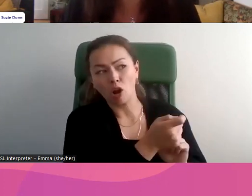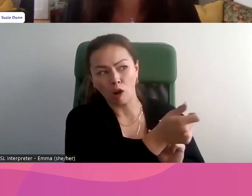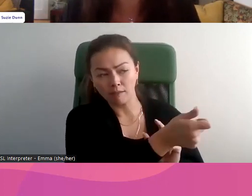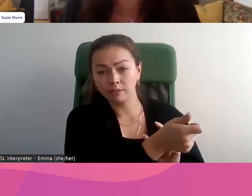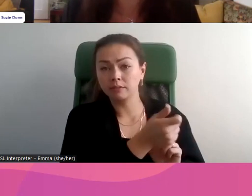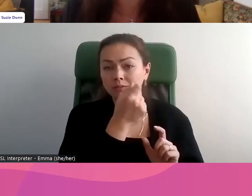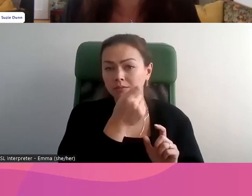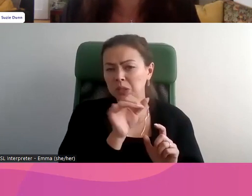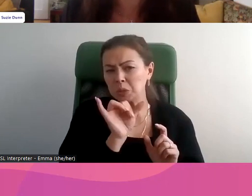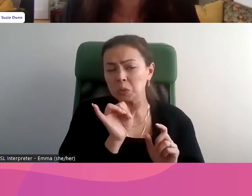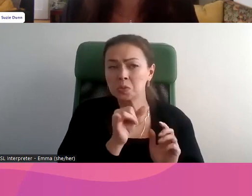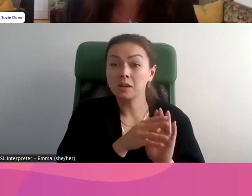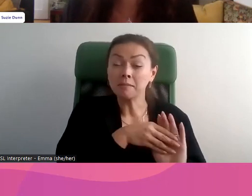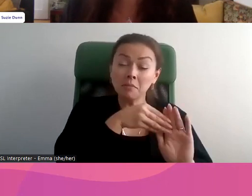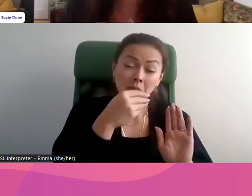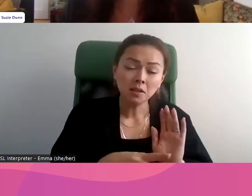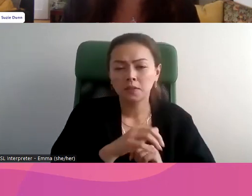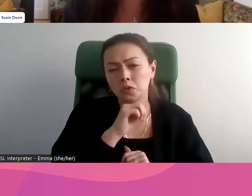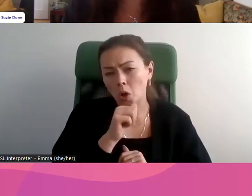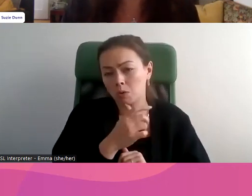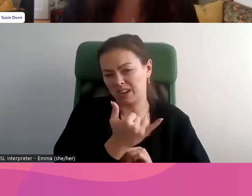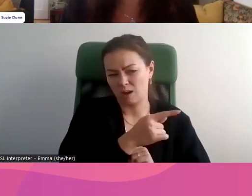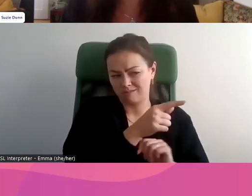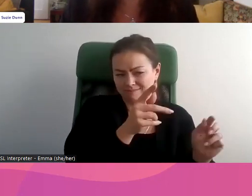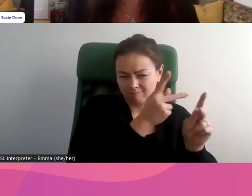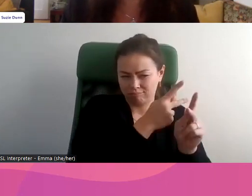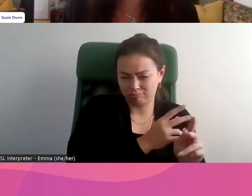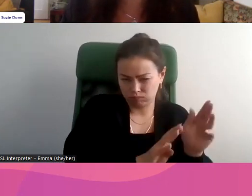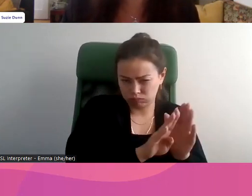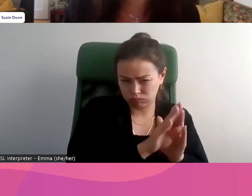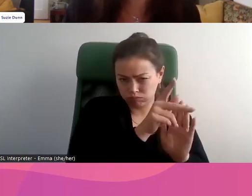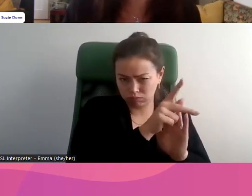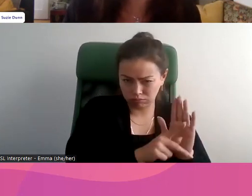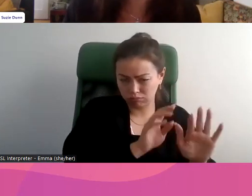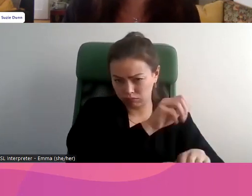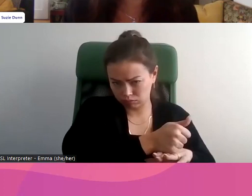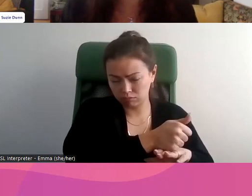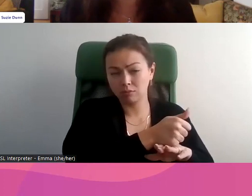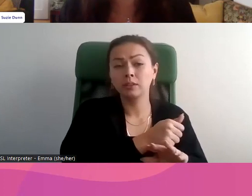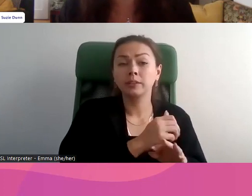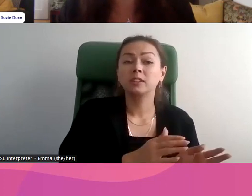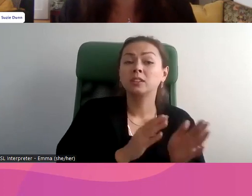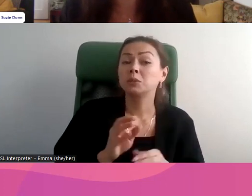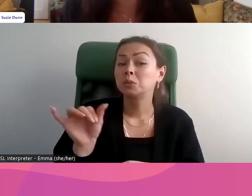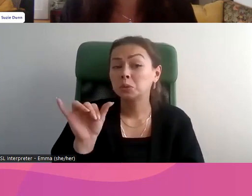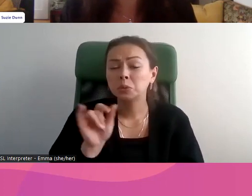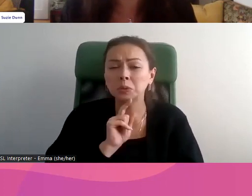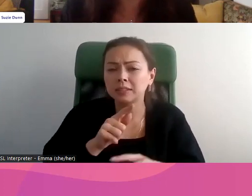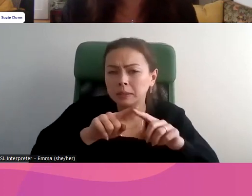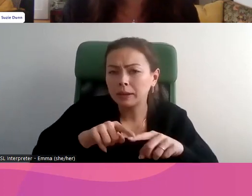nous pouvons plus rapidement passer devant les tribunaux. Et ensuite,